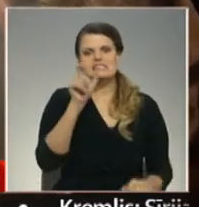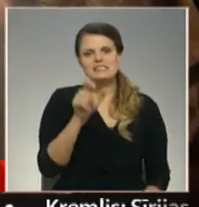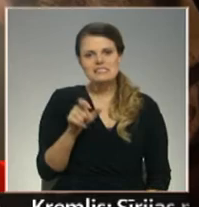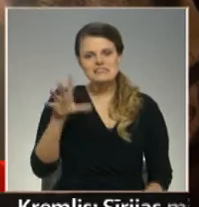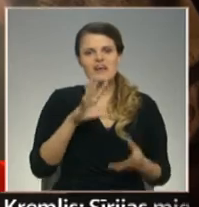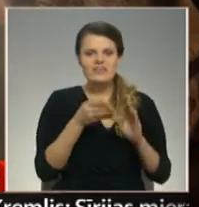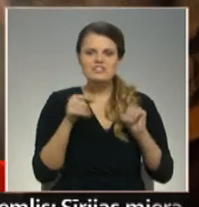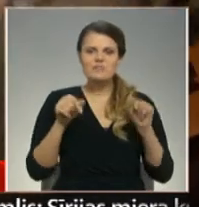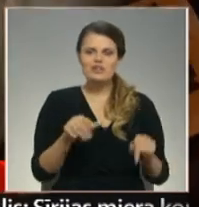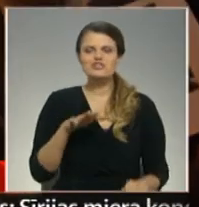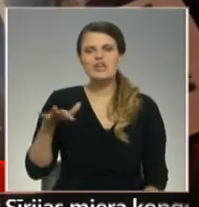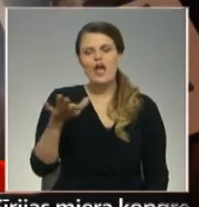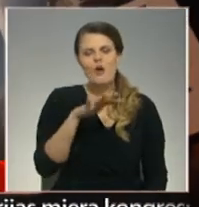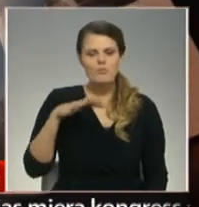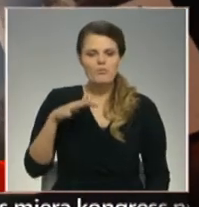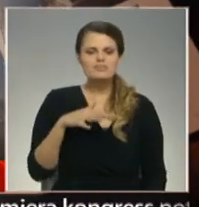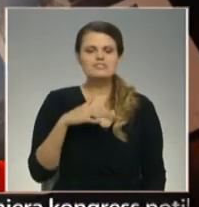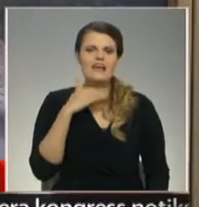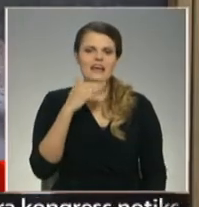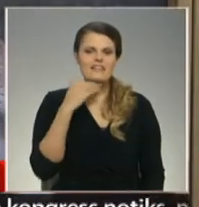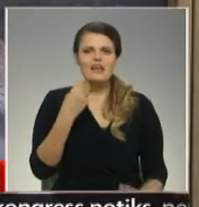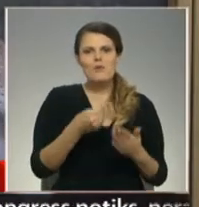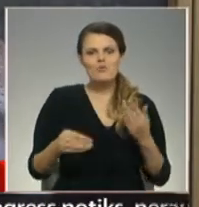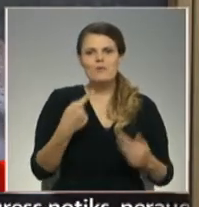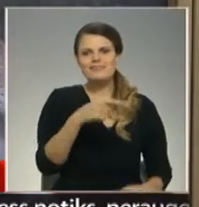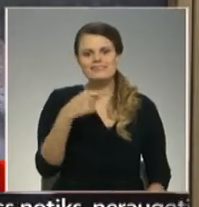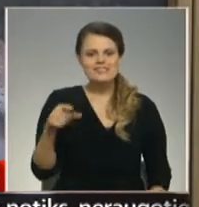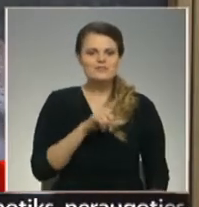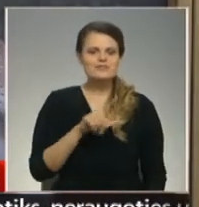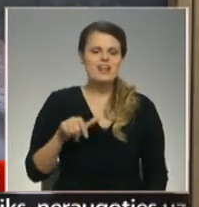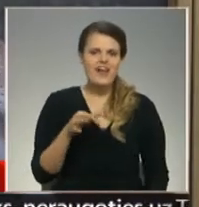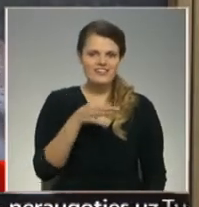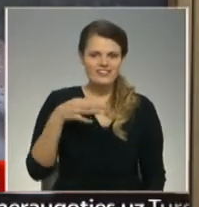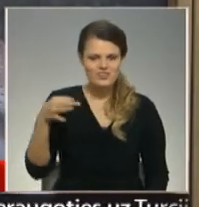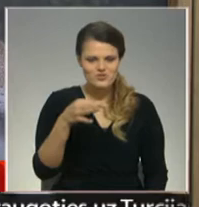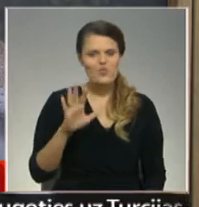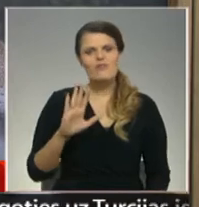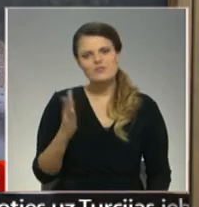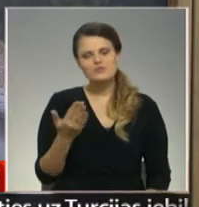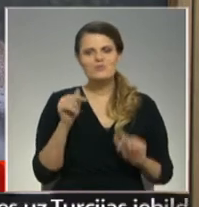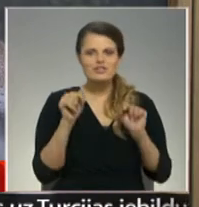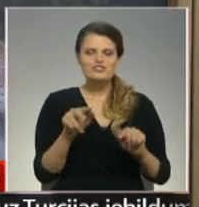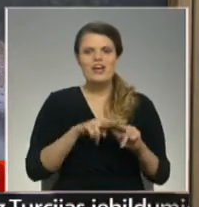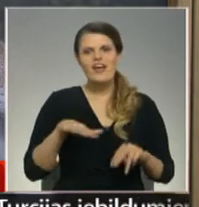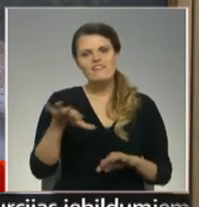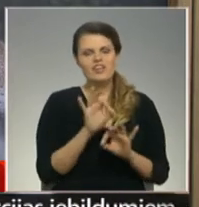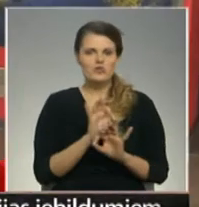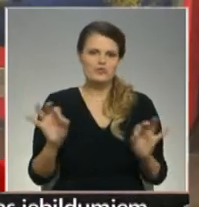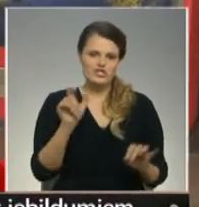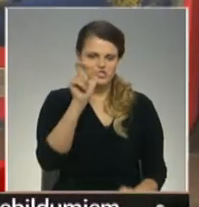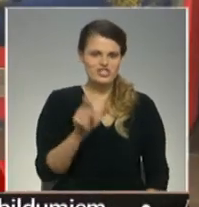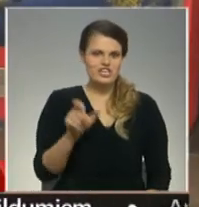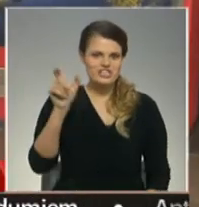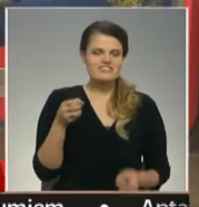Nu vispār jau šajā pusē. Nu negribas gan noniecināt citus Latvijas novādus, bet šajā pusē burvīgi cilvēki.